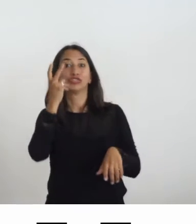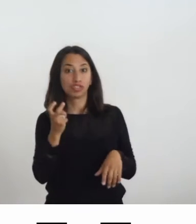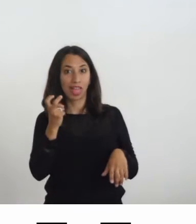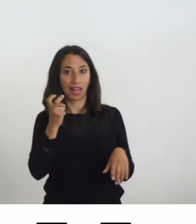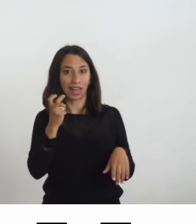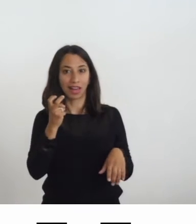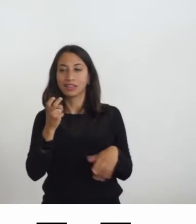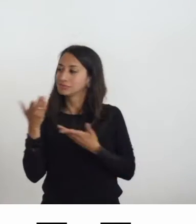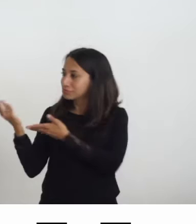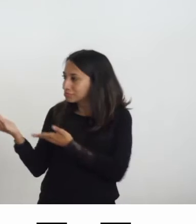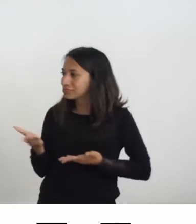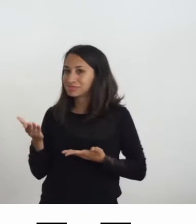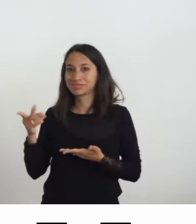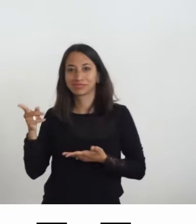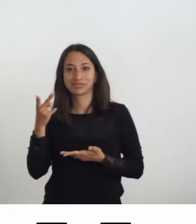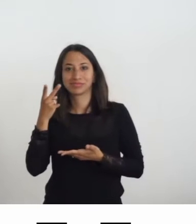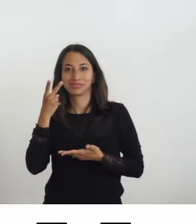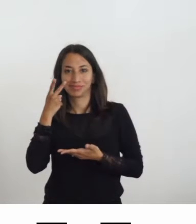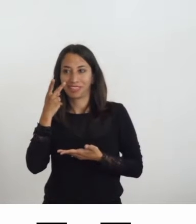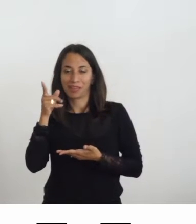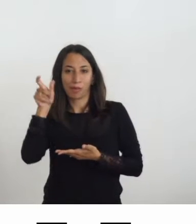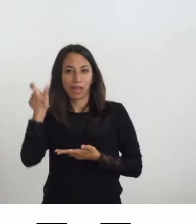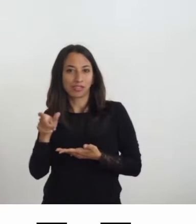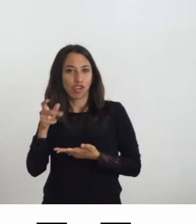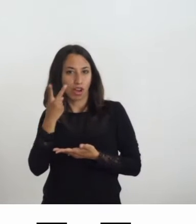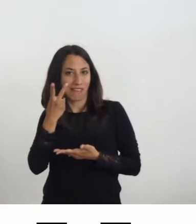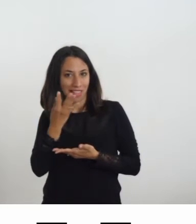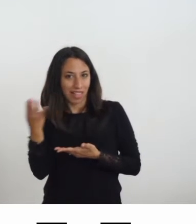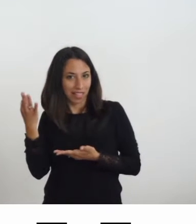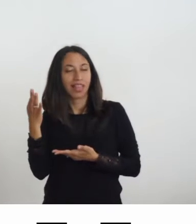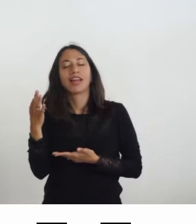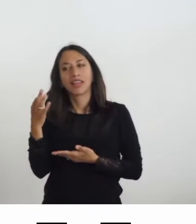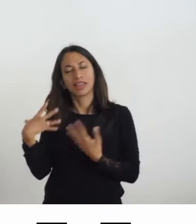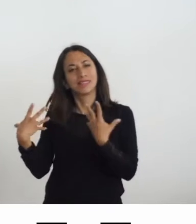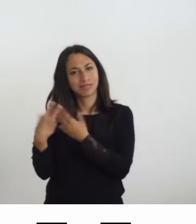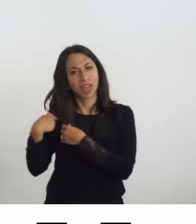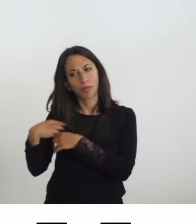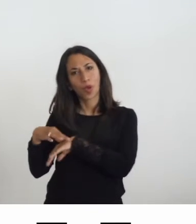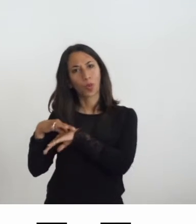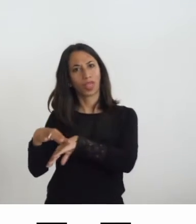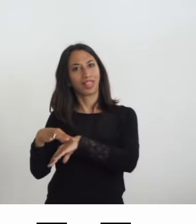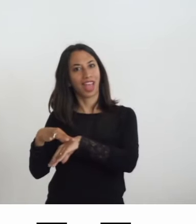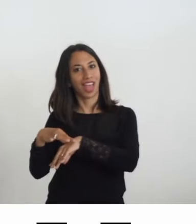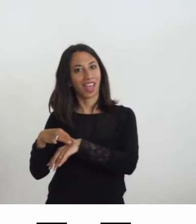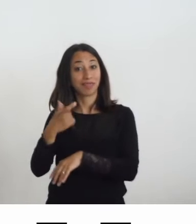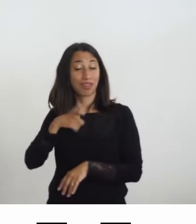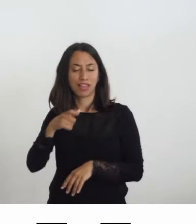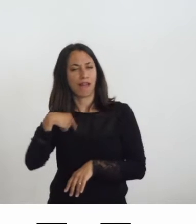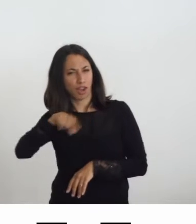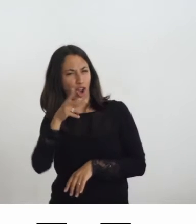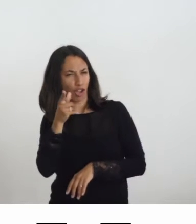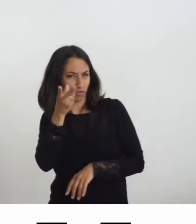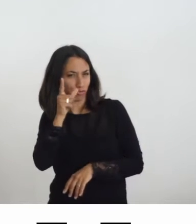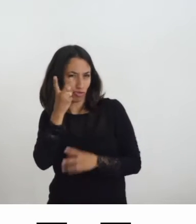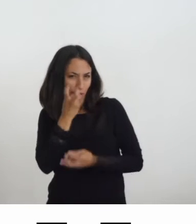dicendo guardate che voi non riuscite a cogliere tutta una serie di cose che invece noi con gli altri sensi riusciamo a